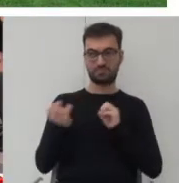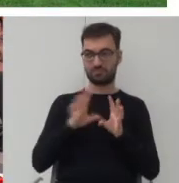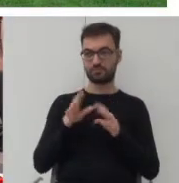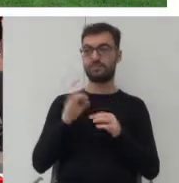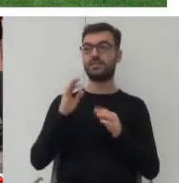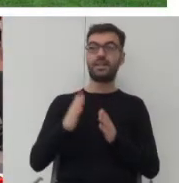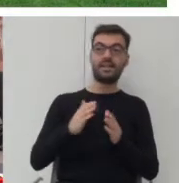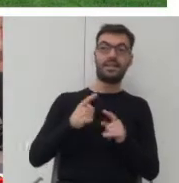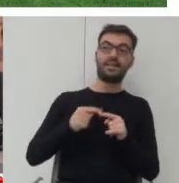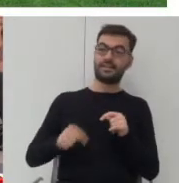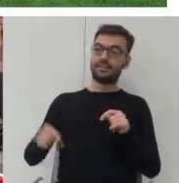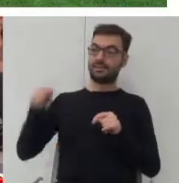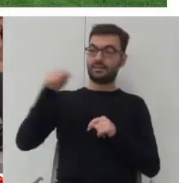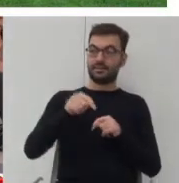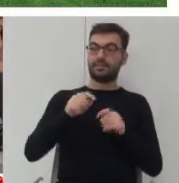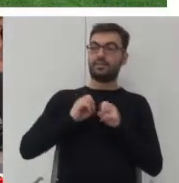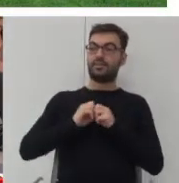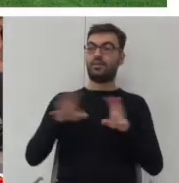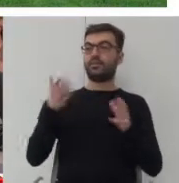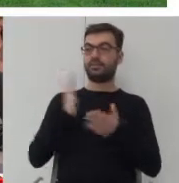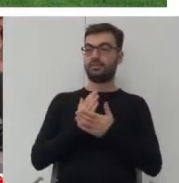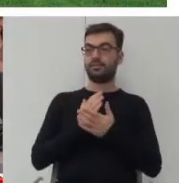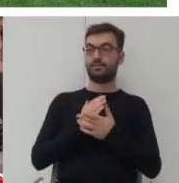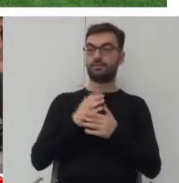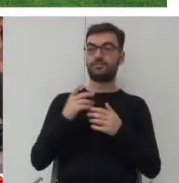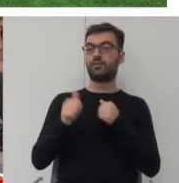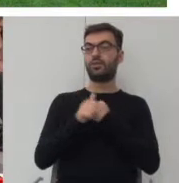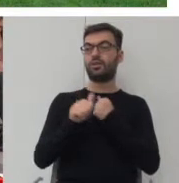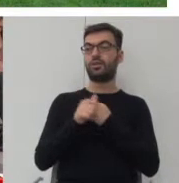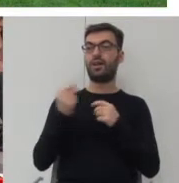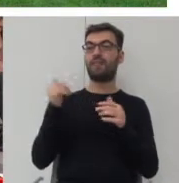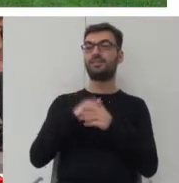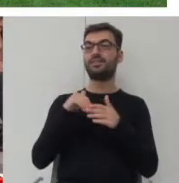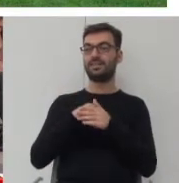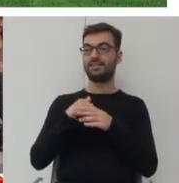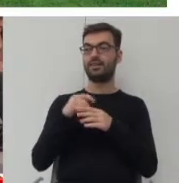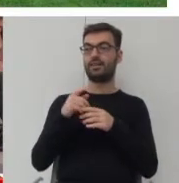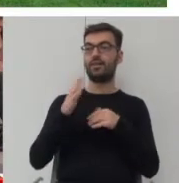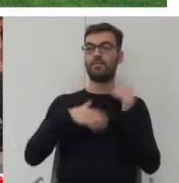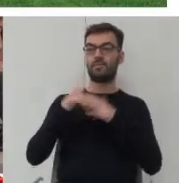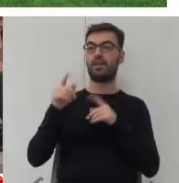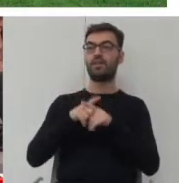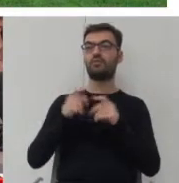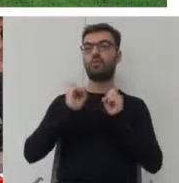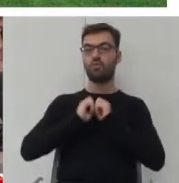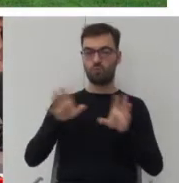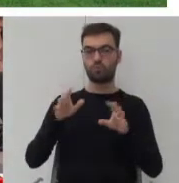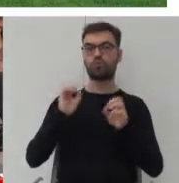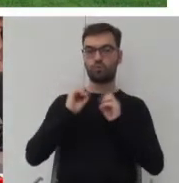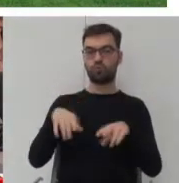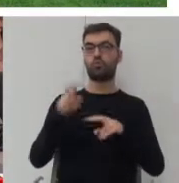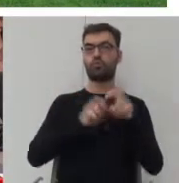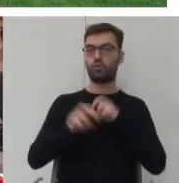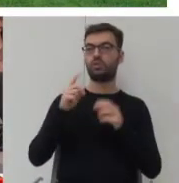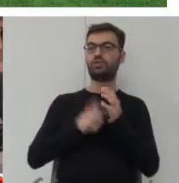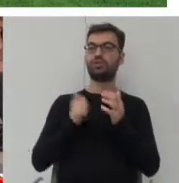idąc dalej, oczywiście nie tylko to polega na inwestycji w infrastrukturę, ale czasami na dopuszczeniu tego ruchu, bo często